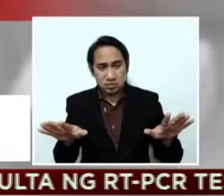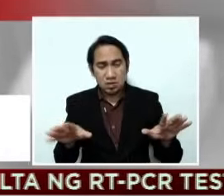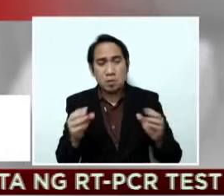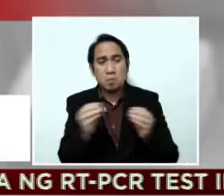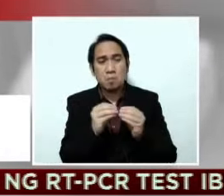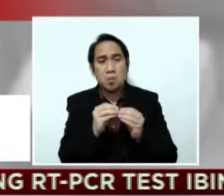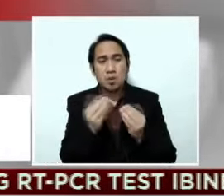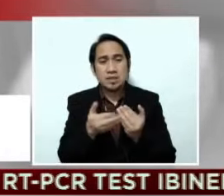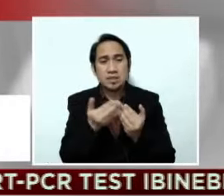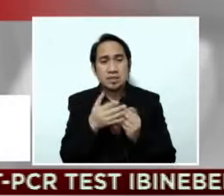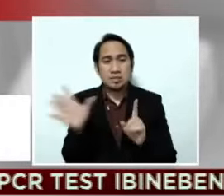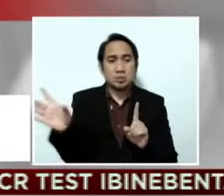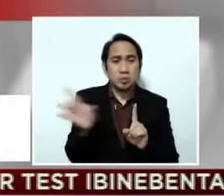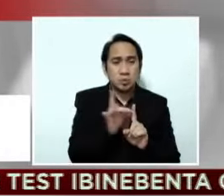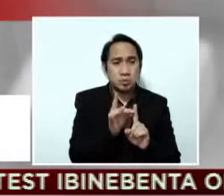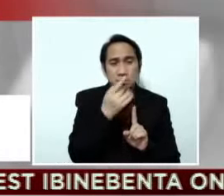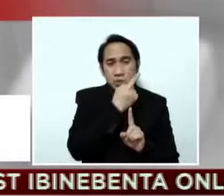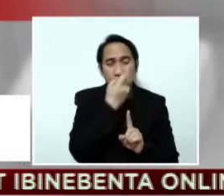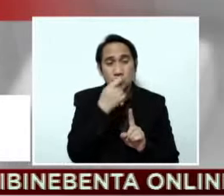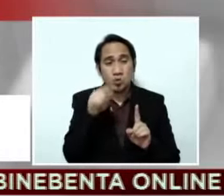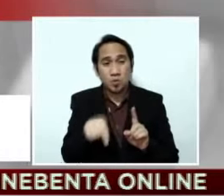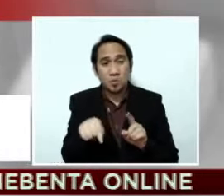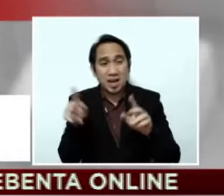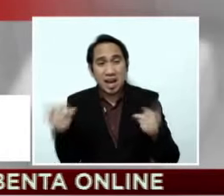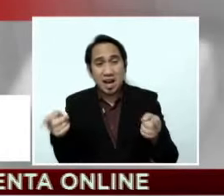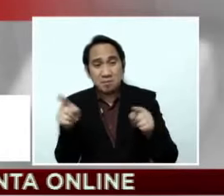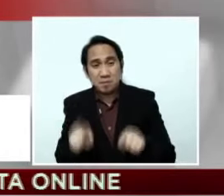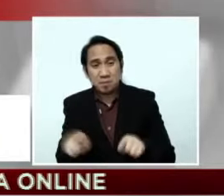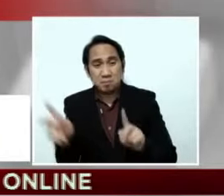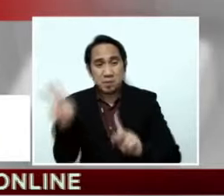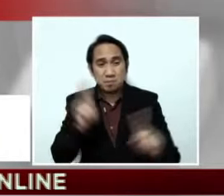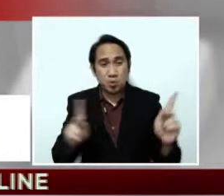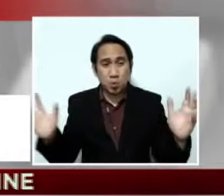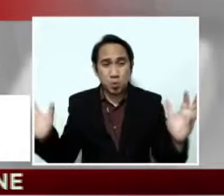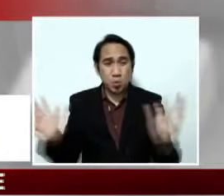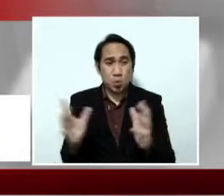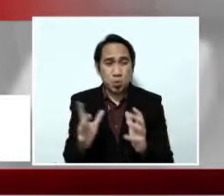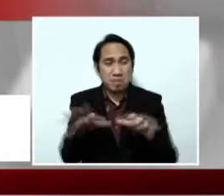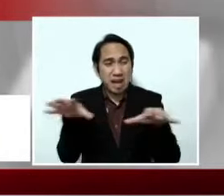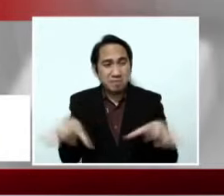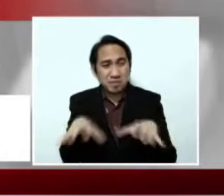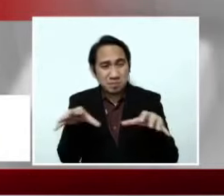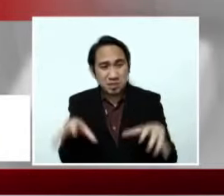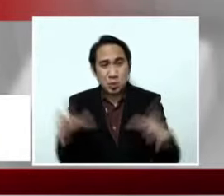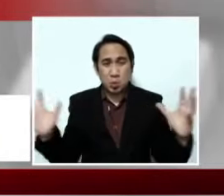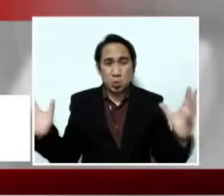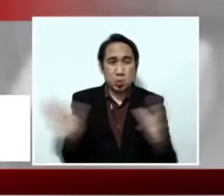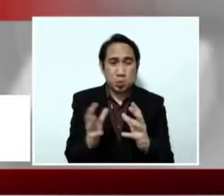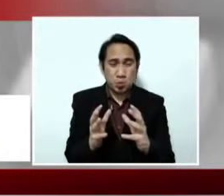mga activities natin and pagkakasama-sama ng mga tao sa isang enclosed na lugar.